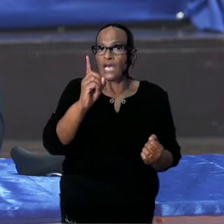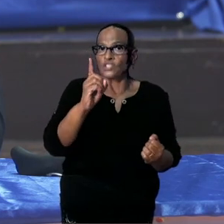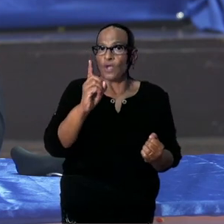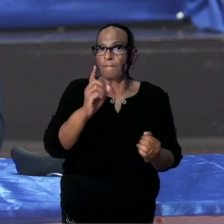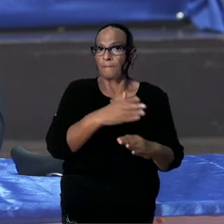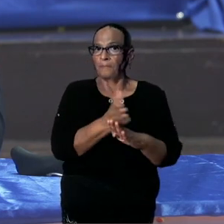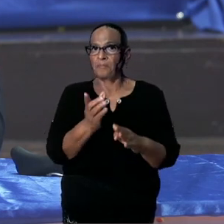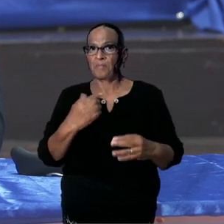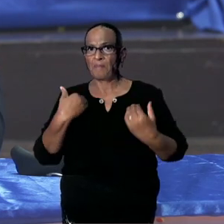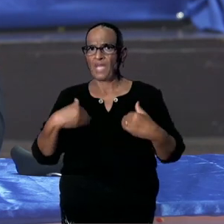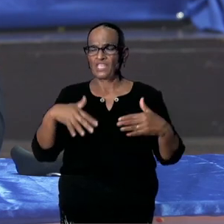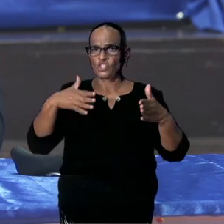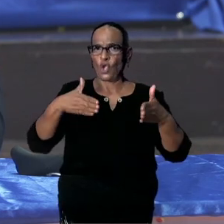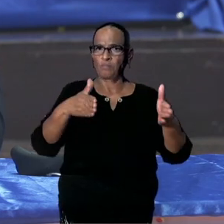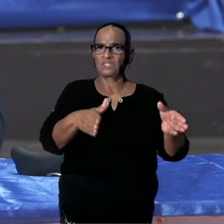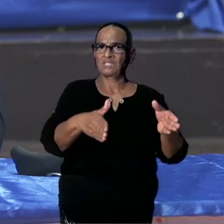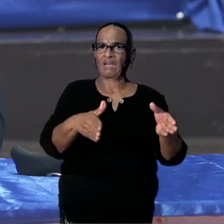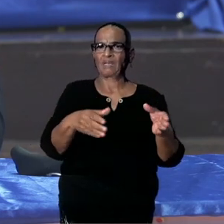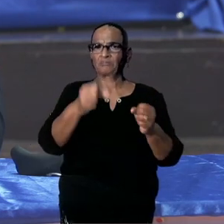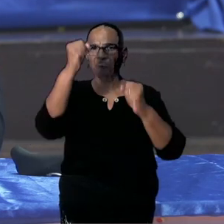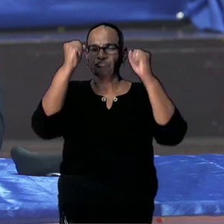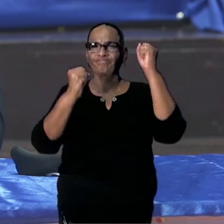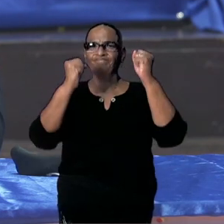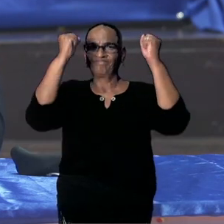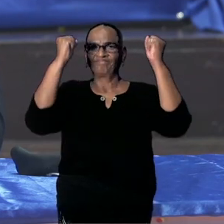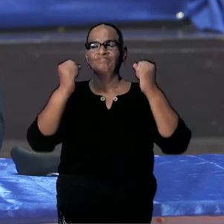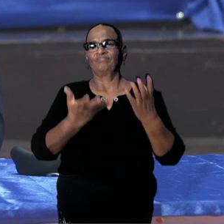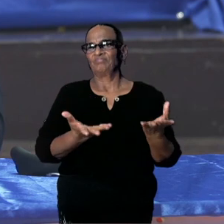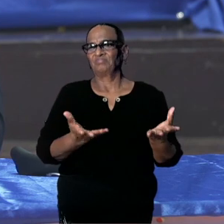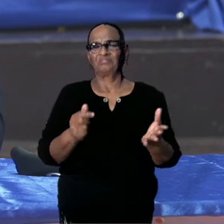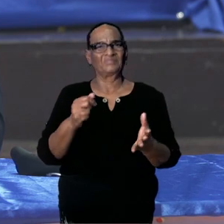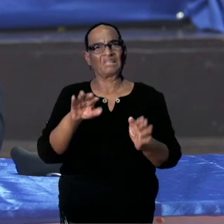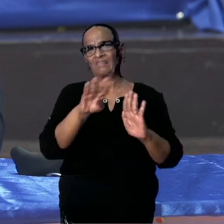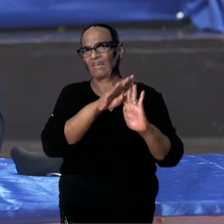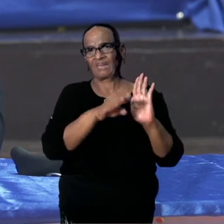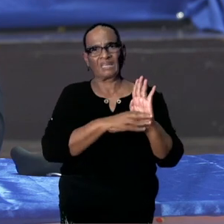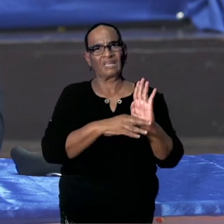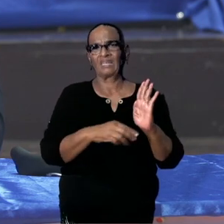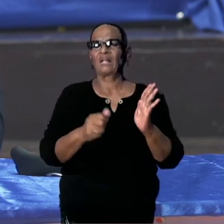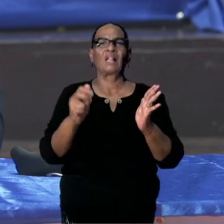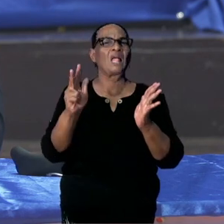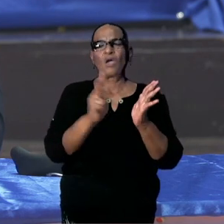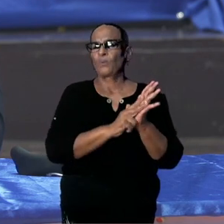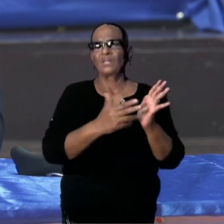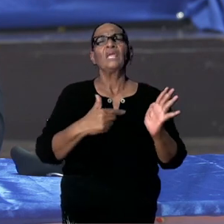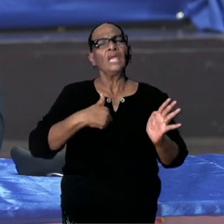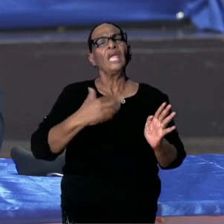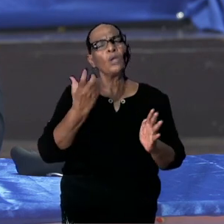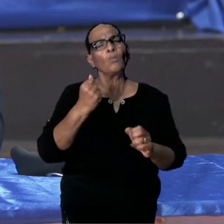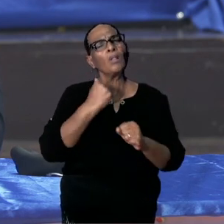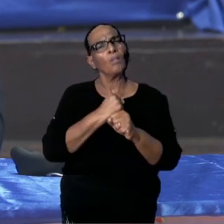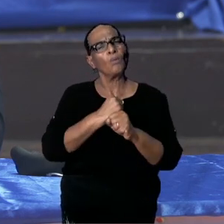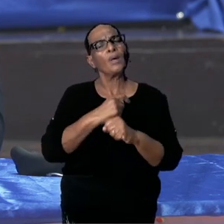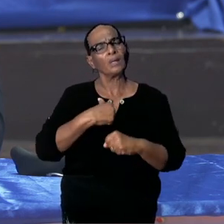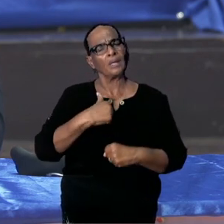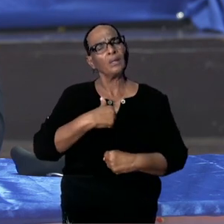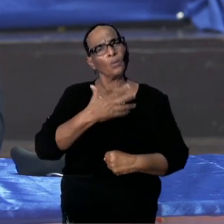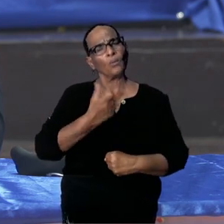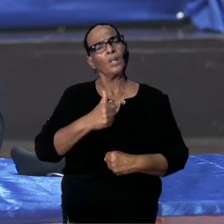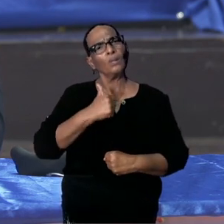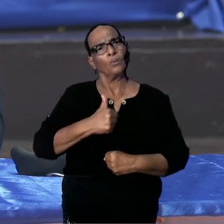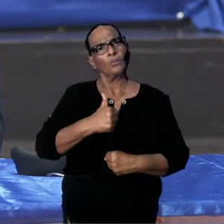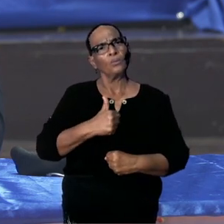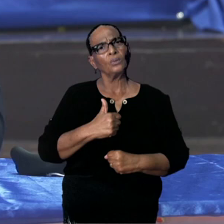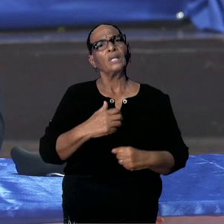Dat er regels en wetten zijn. En ik wil mijn werk goed doen. Meneer Pinas. Ik heb een